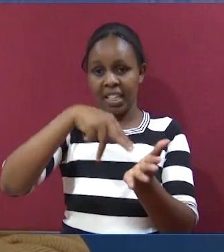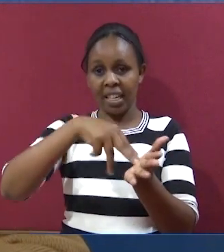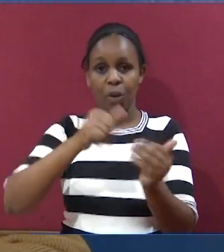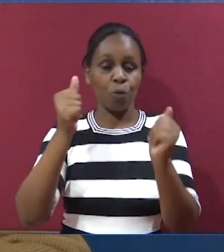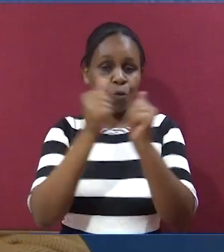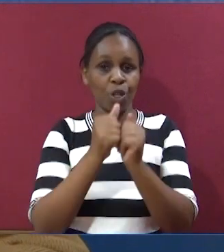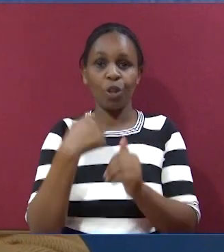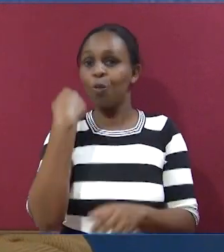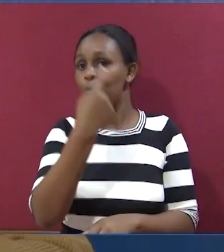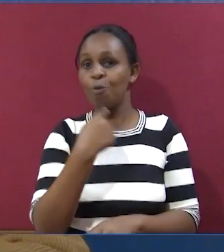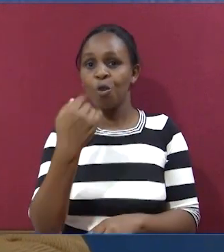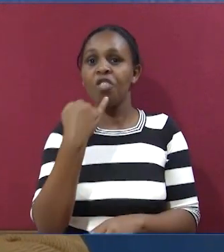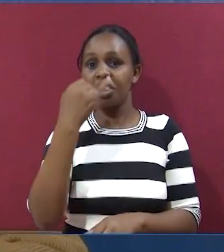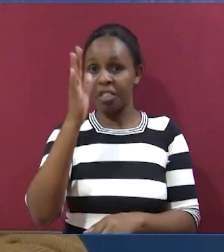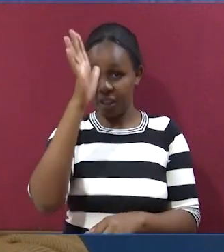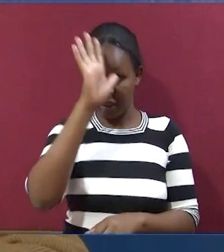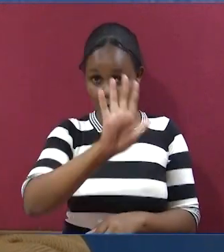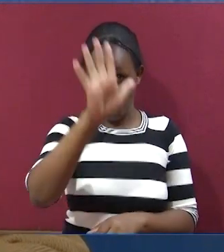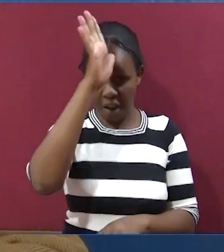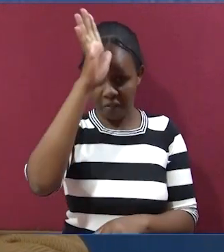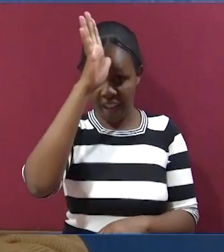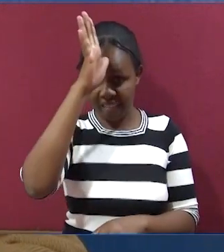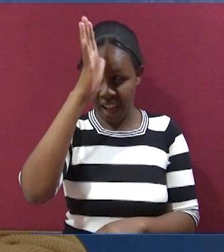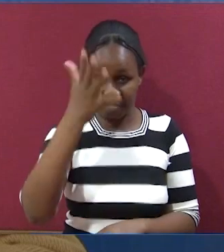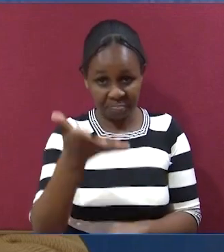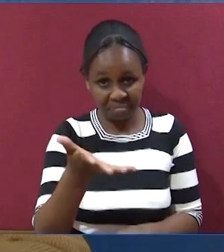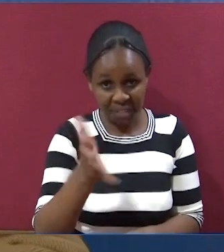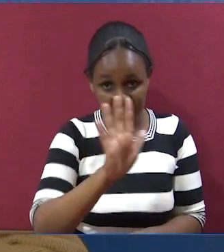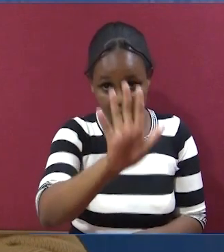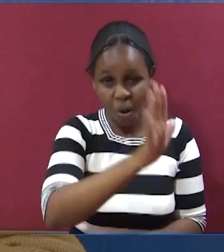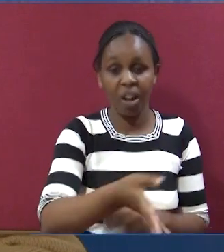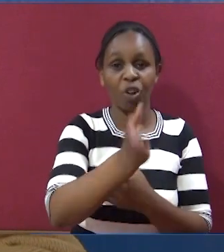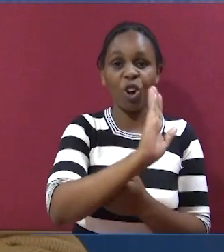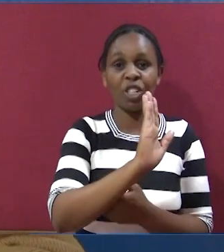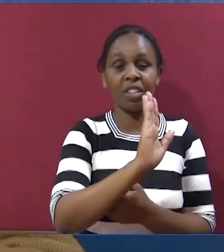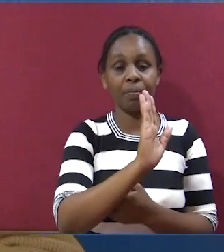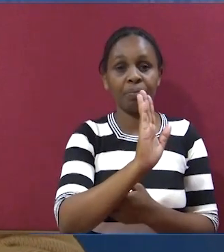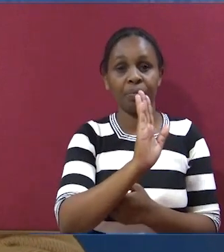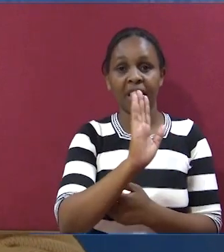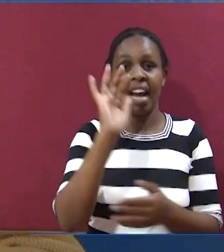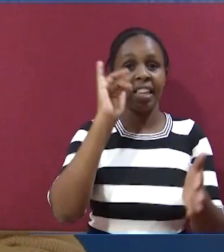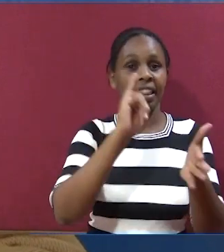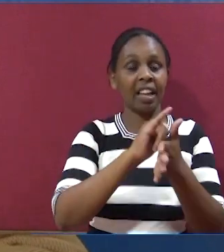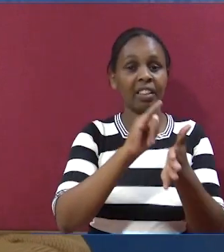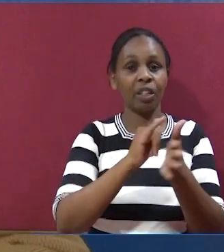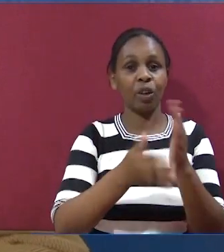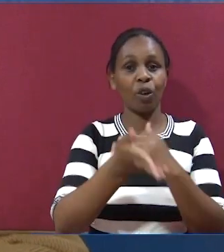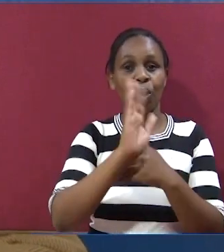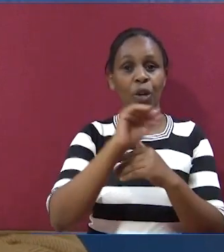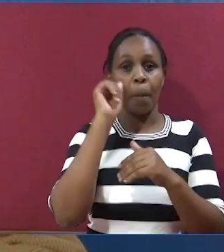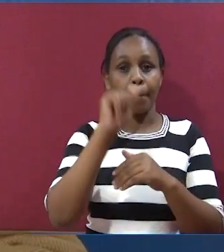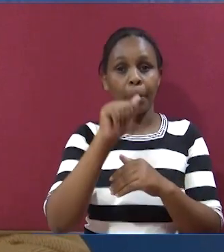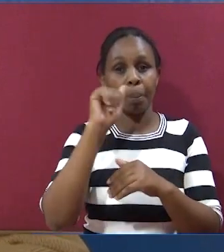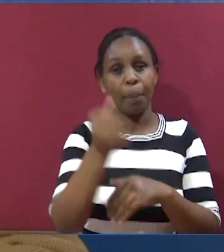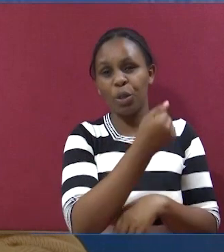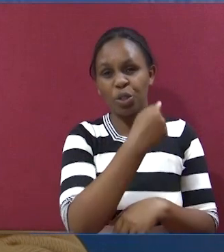kusimama na yule ambaye ni mbaba yako, yule ambaye ni mungu wako. Na uyo